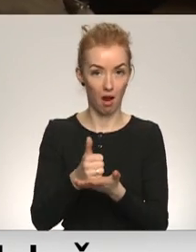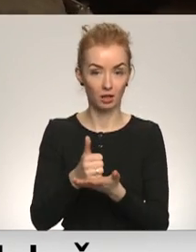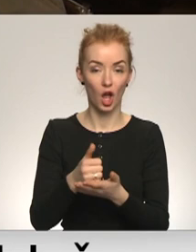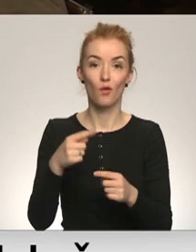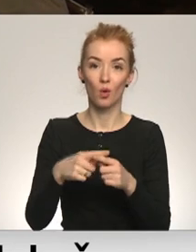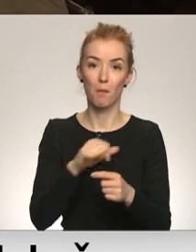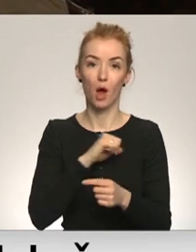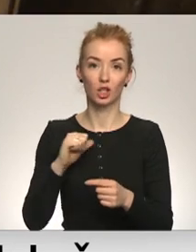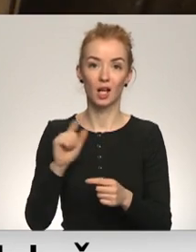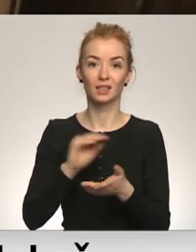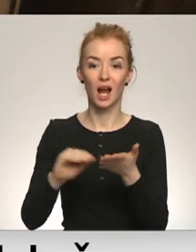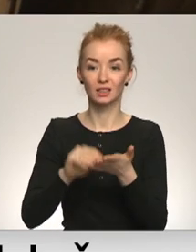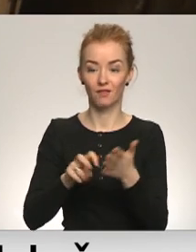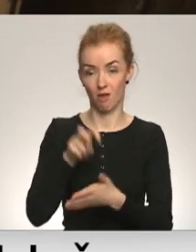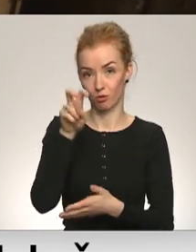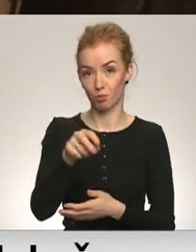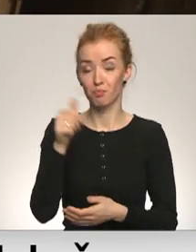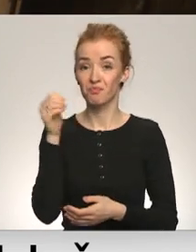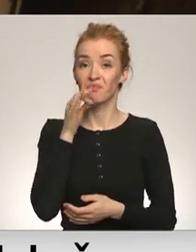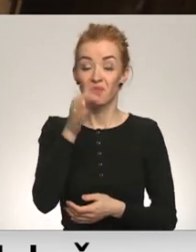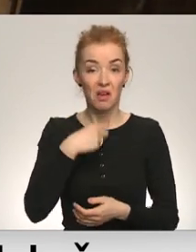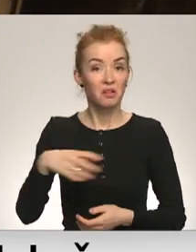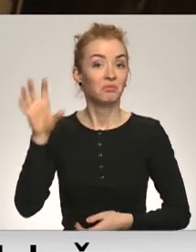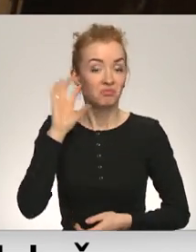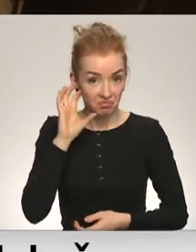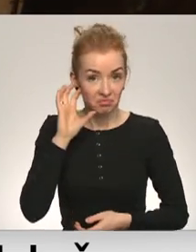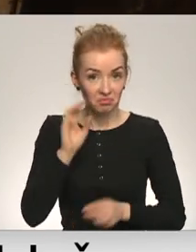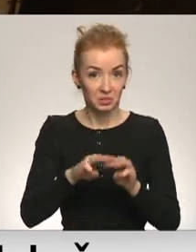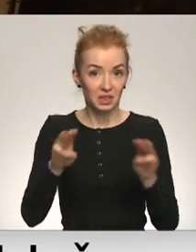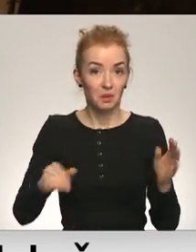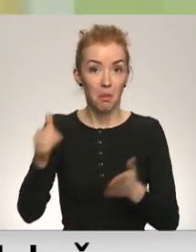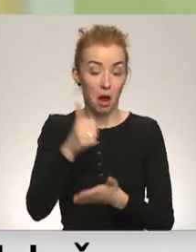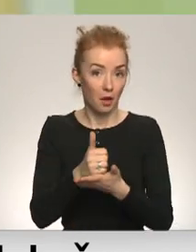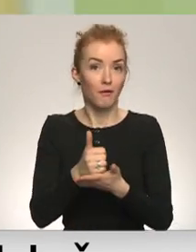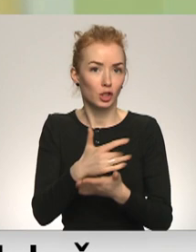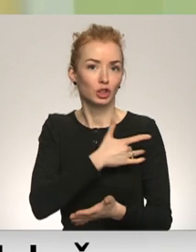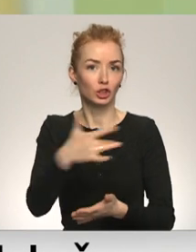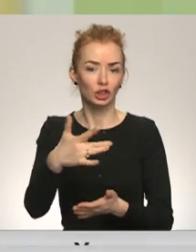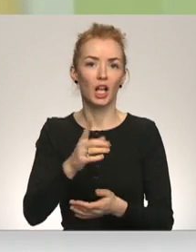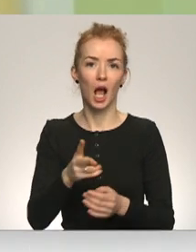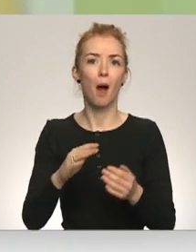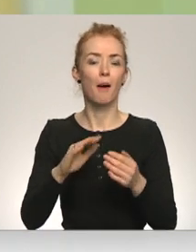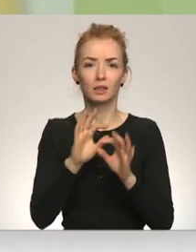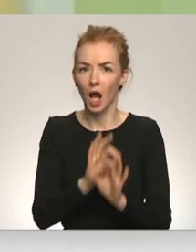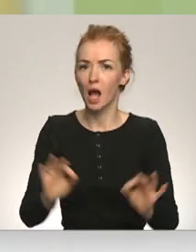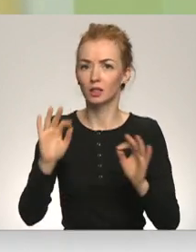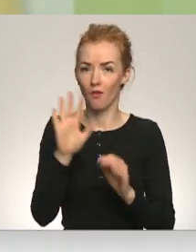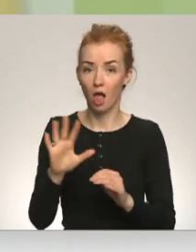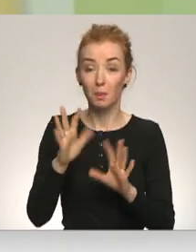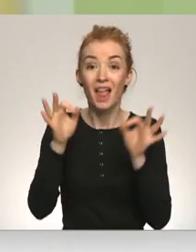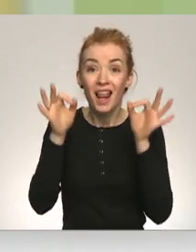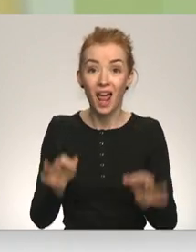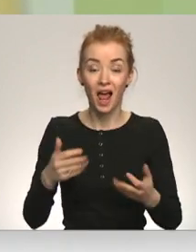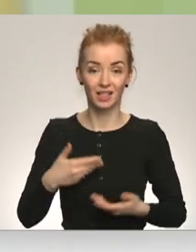vēstules autori. Klausoties ministriju pārstāvis, liekas, ka valstī viss ir kārtībā. Paskatāmies, kāda cilvēks reāli jūtās.